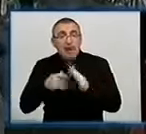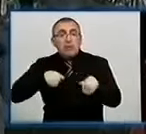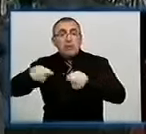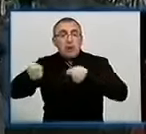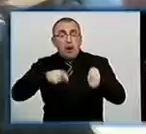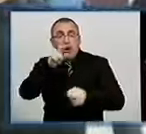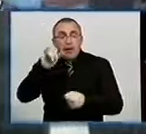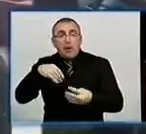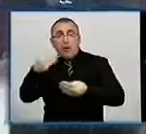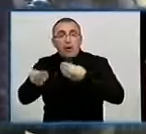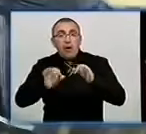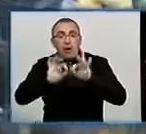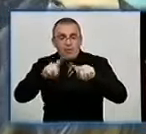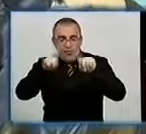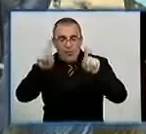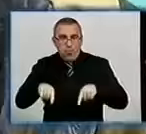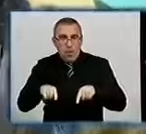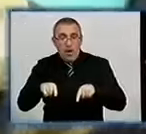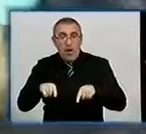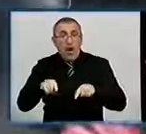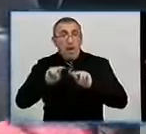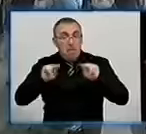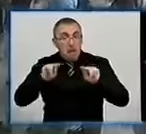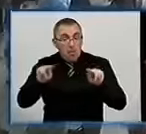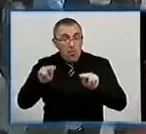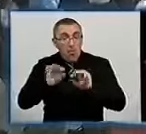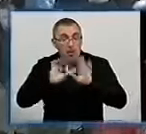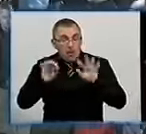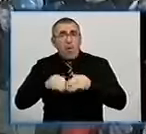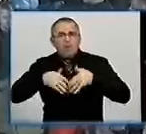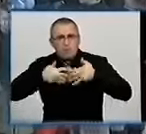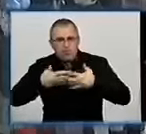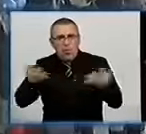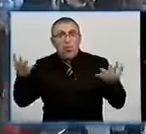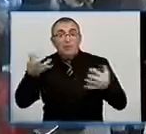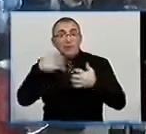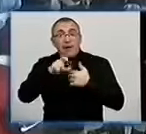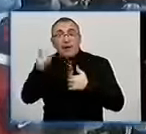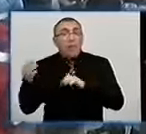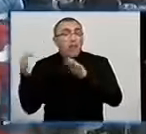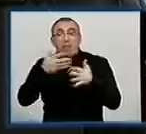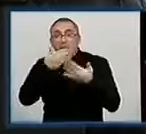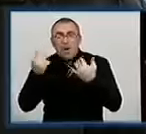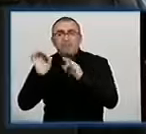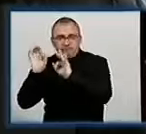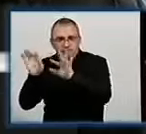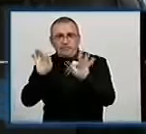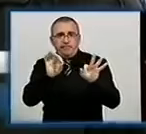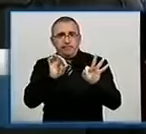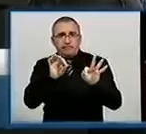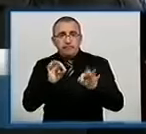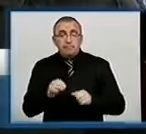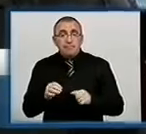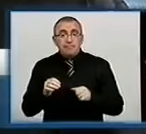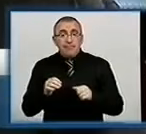людьми та роздали інформаційні буклети. Педагоги обіцяють інформацію поширити серед тих, хто на акцію прийти не зміг. Я думаю, що на